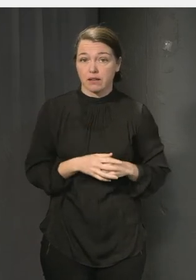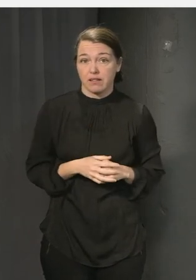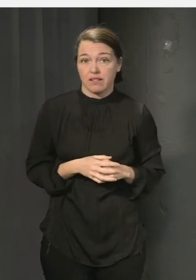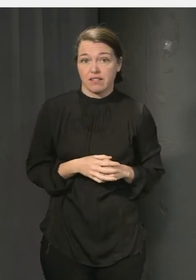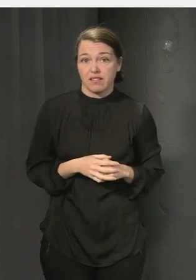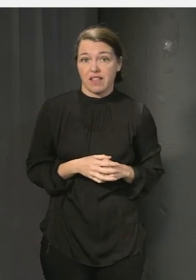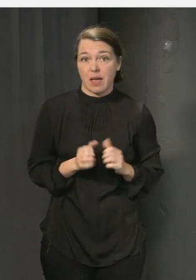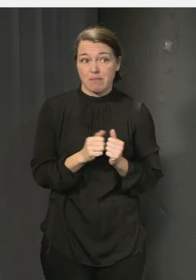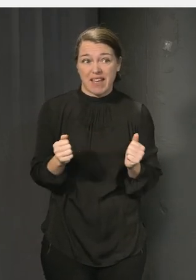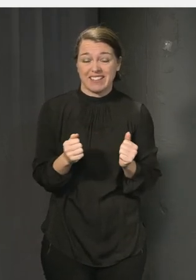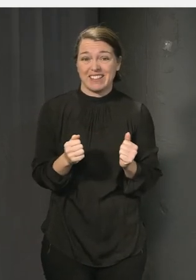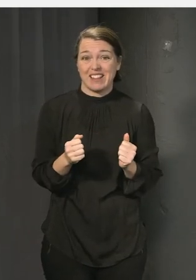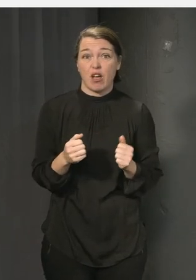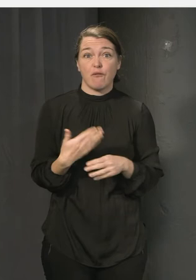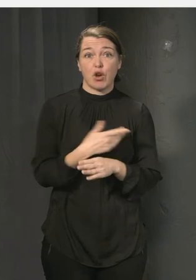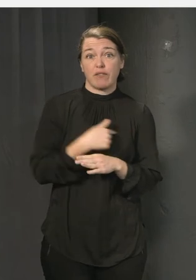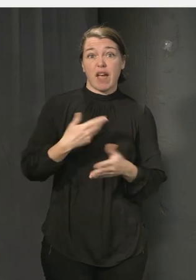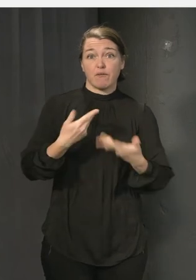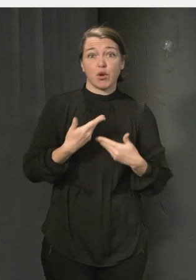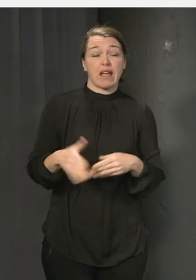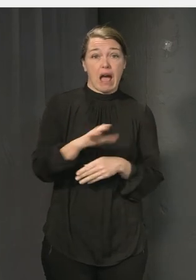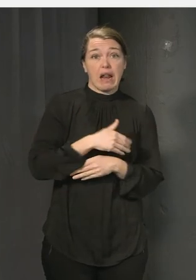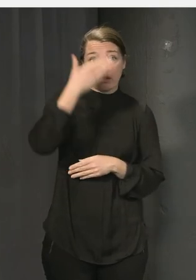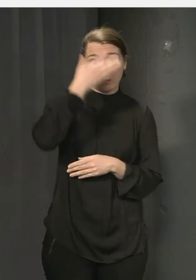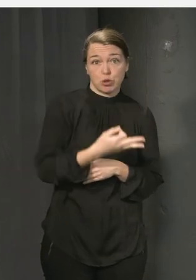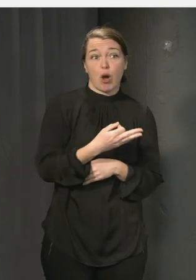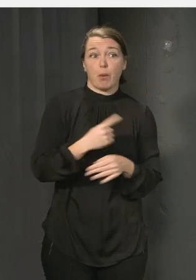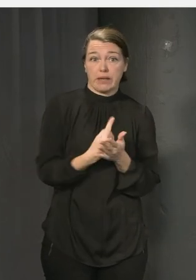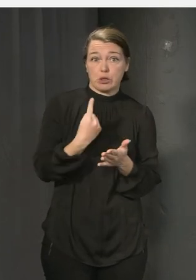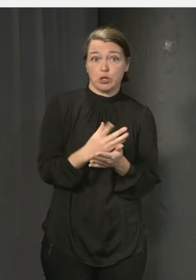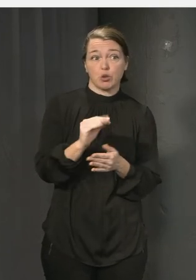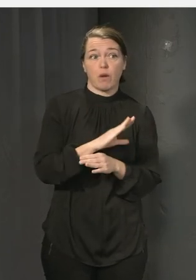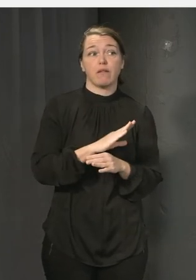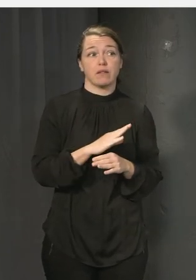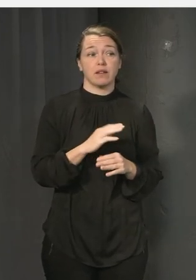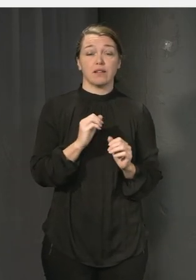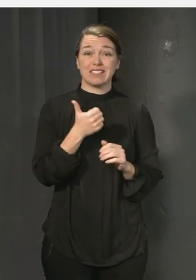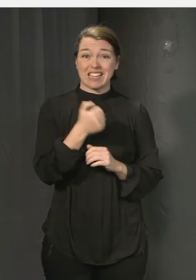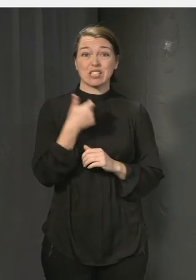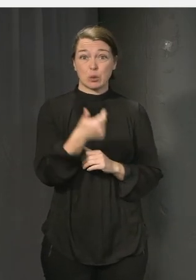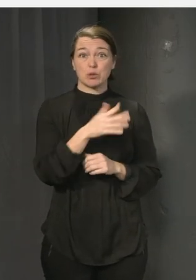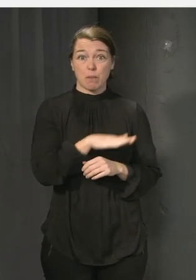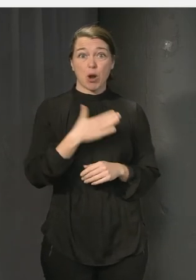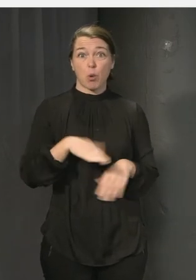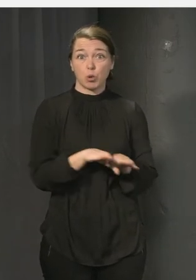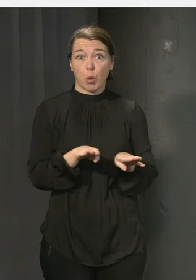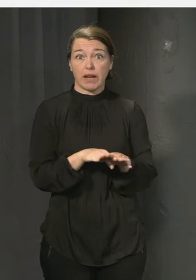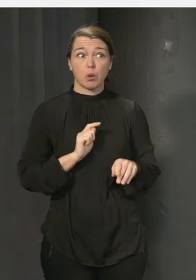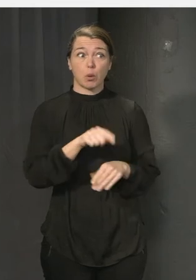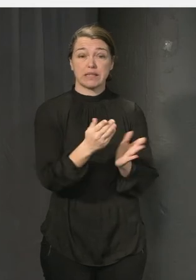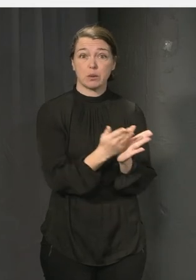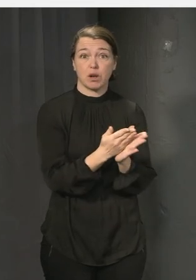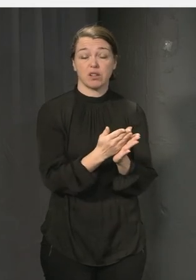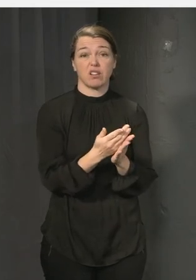fortfarande vara 60 000 barn en till två elever varje klass som inte vill gå till skolan och det är ju ett svek från oss